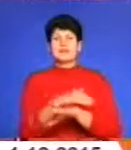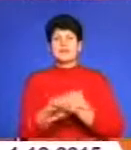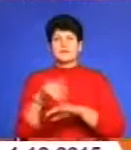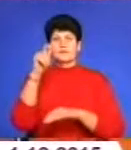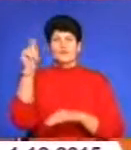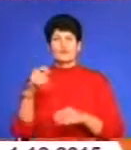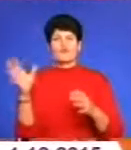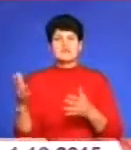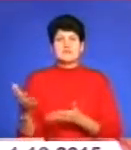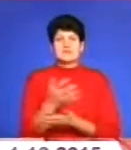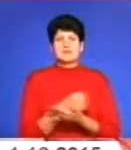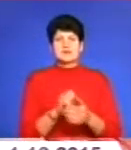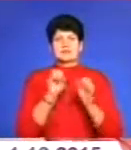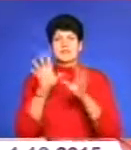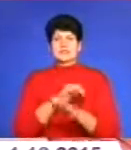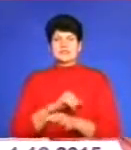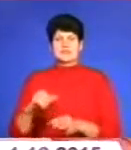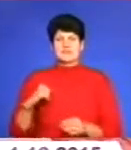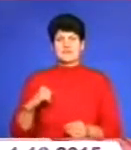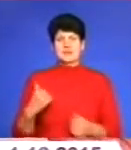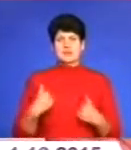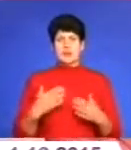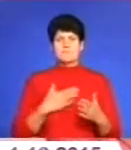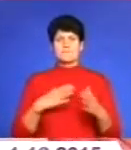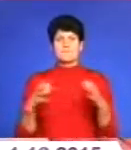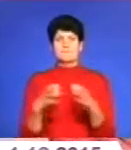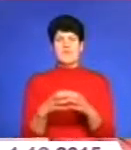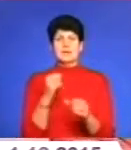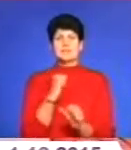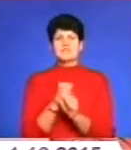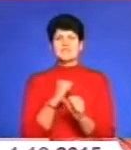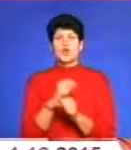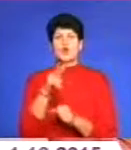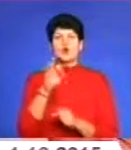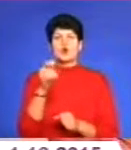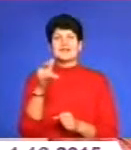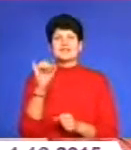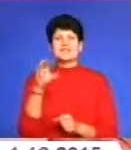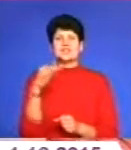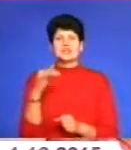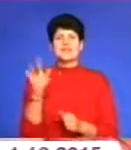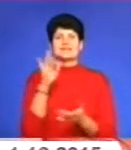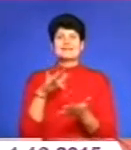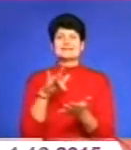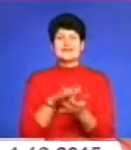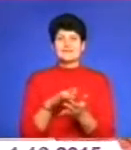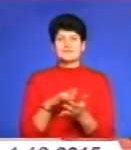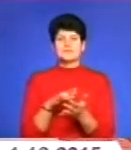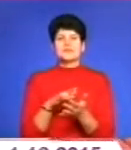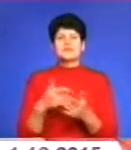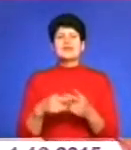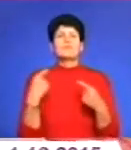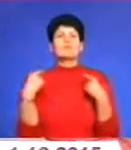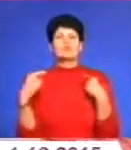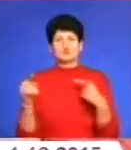везли самі. Ми все ж таки, я і команда, в якій працюємо на логістичному центрі, допомогу біцям АТО, ми до того інакше